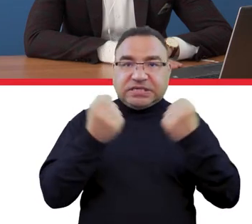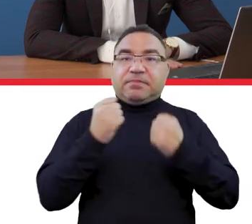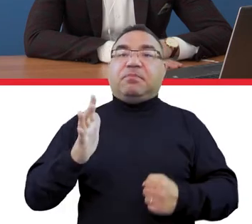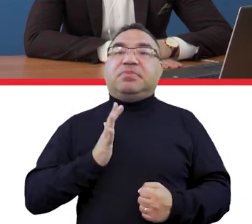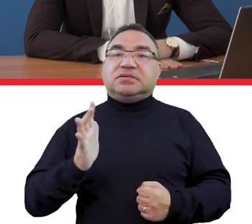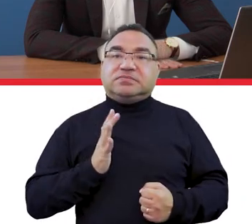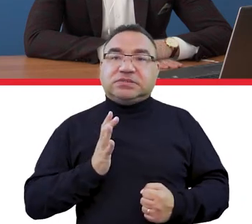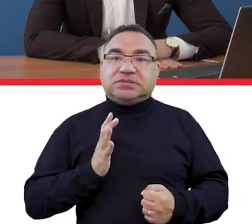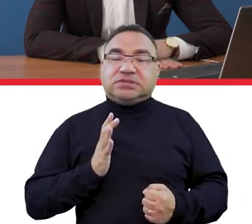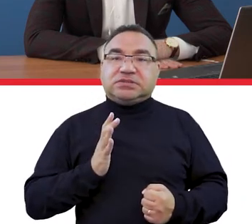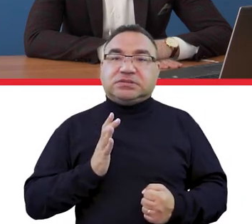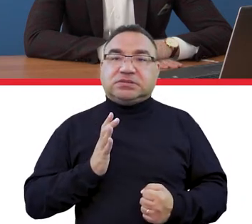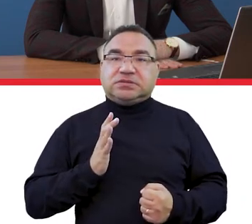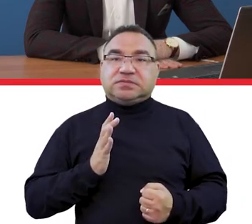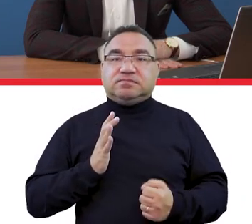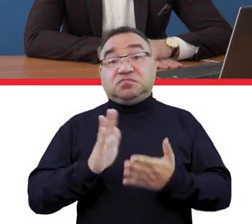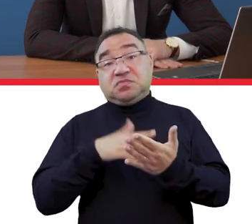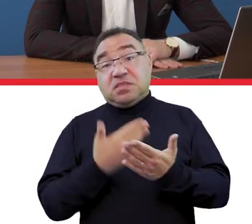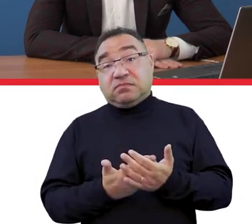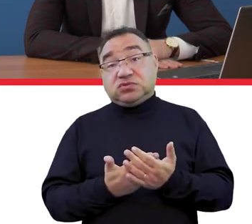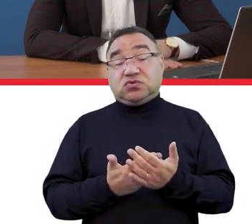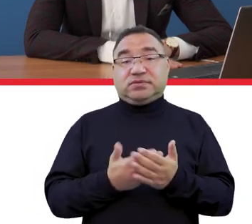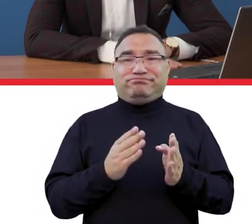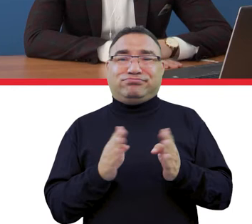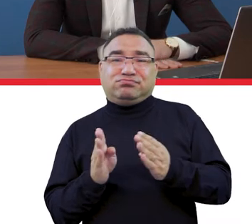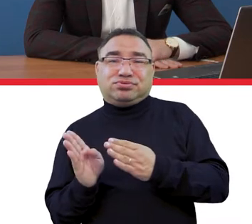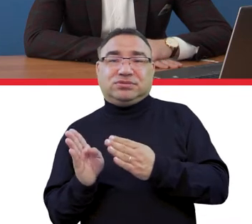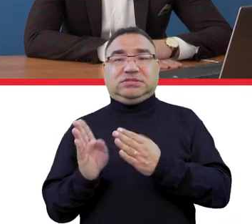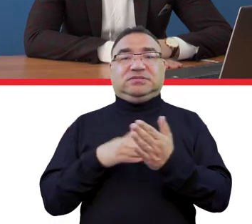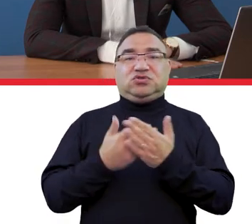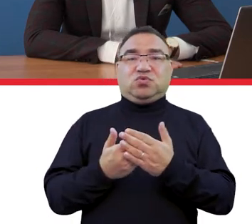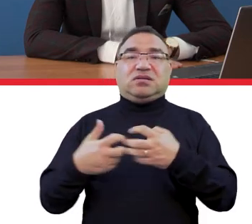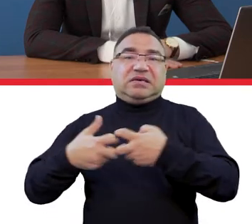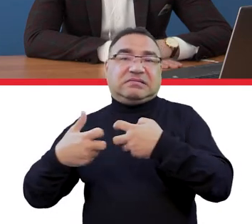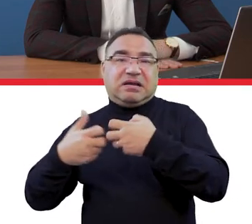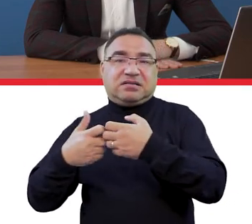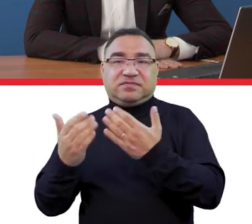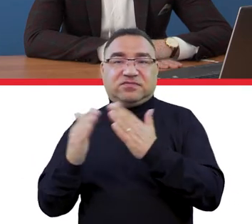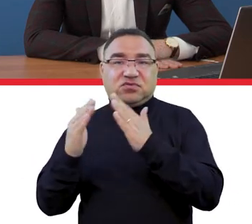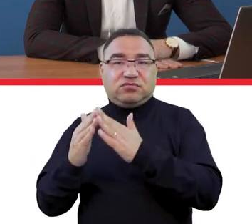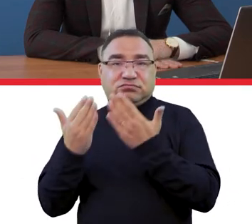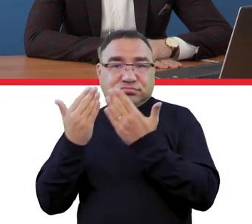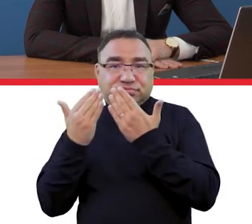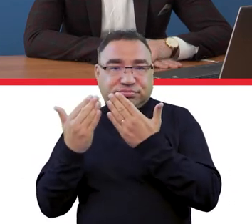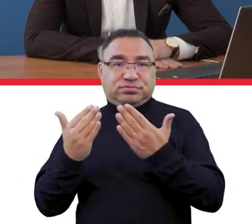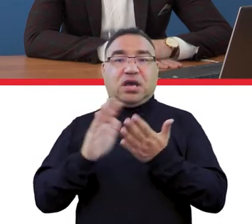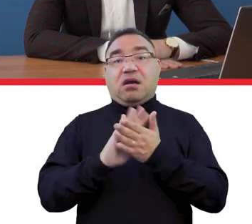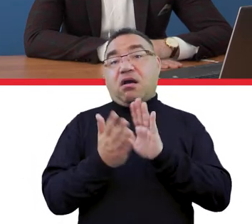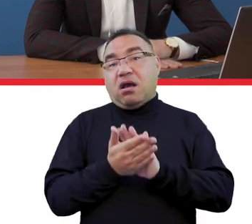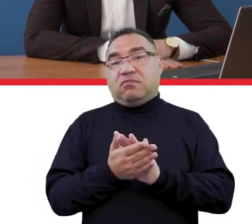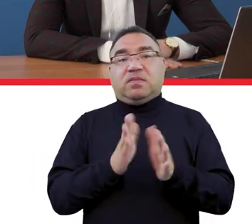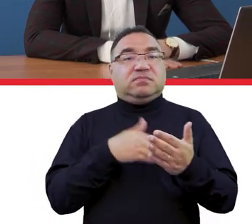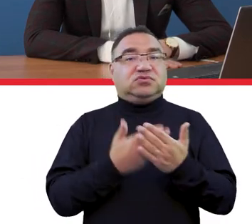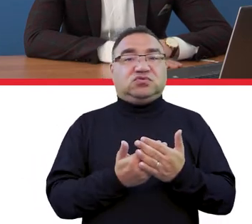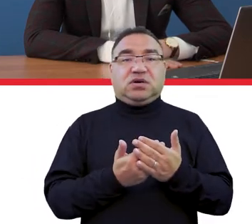bezpieczne, czyli może nastąpić jakieś przesunięcie w kierunku zdalnego nauczania, może nastąpić ograniczenie,